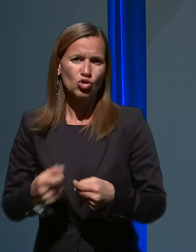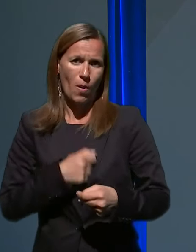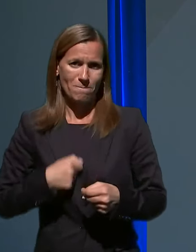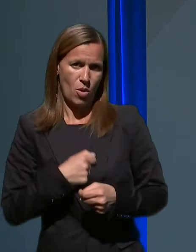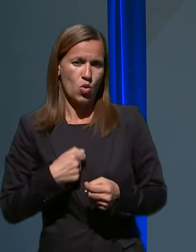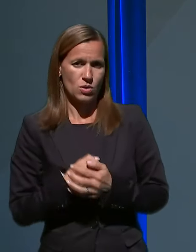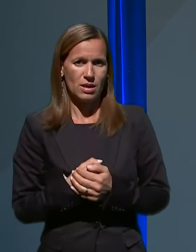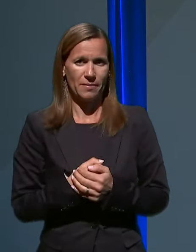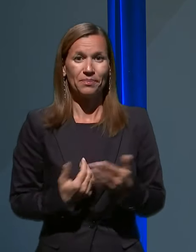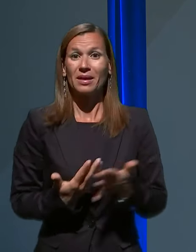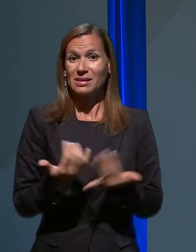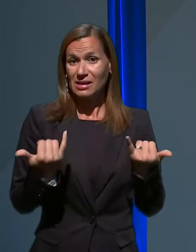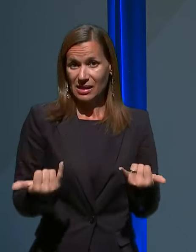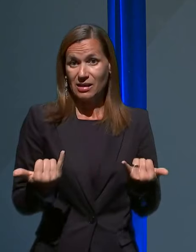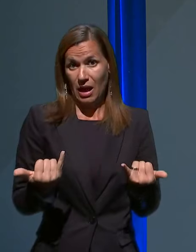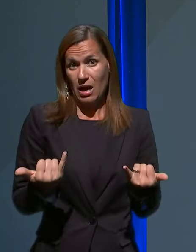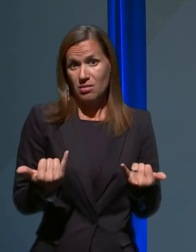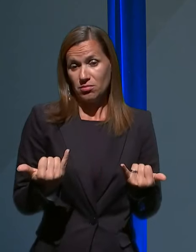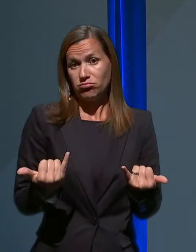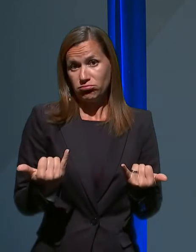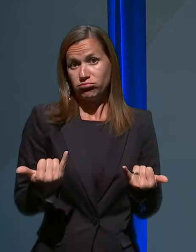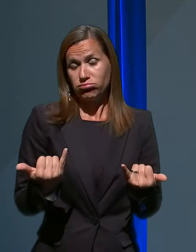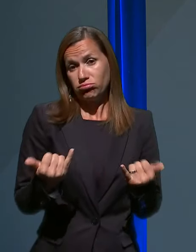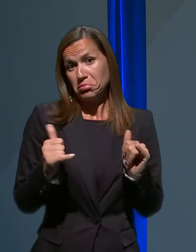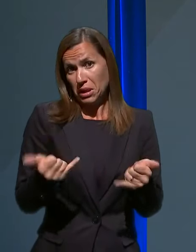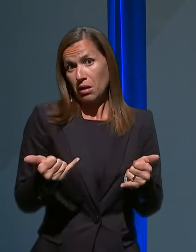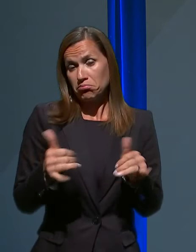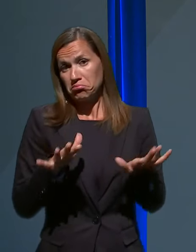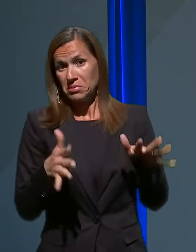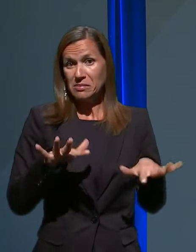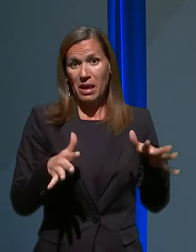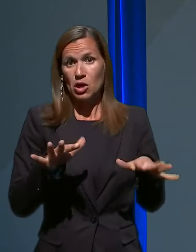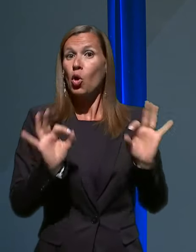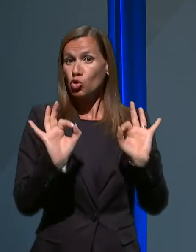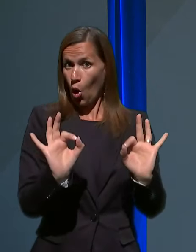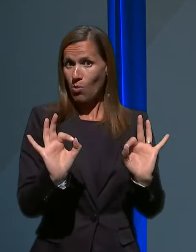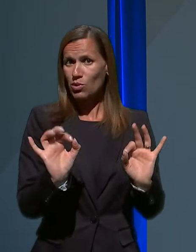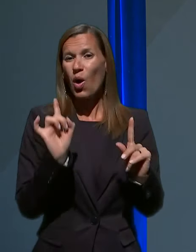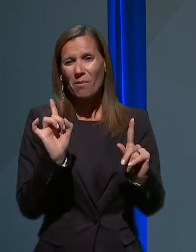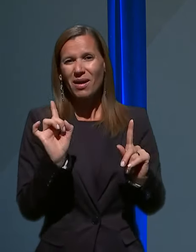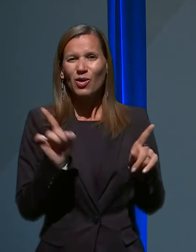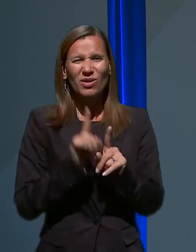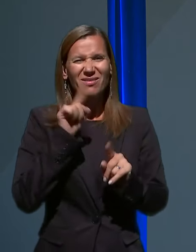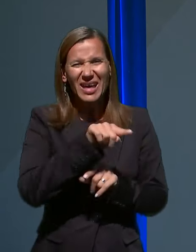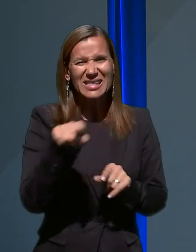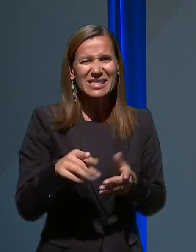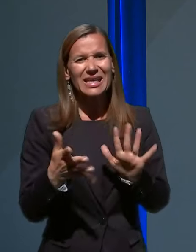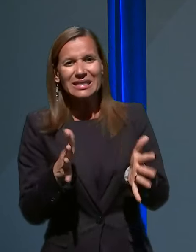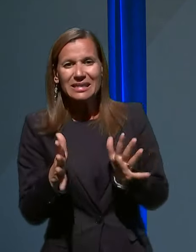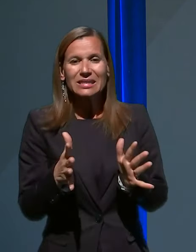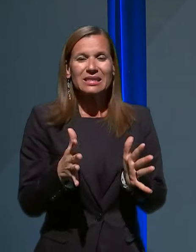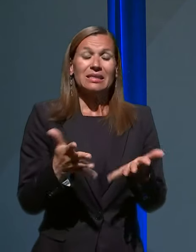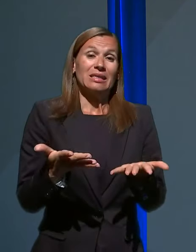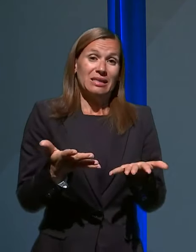Za enkrat nam gre sicer zmerno dobro, ampak vse veste, to je kozarec je lahko na